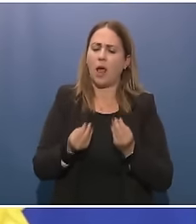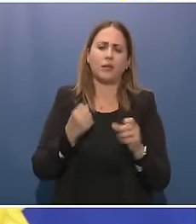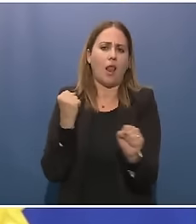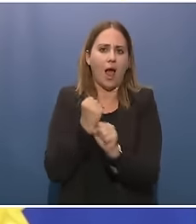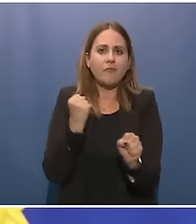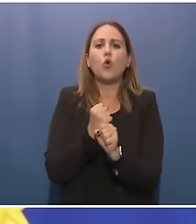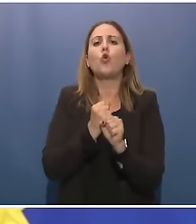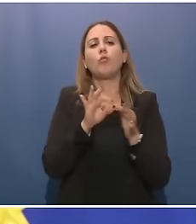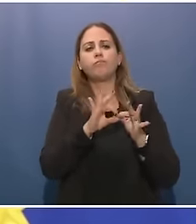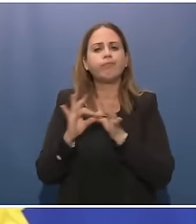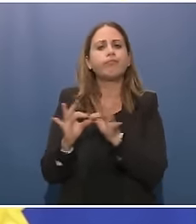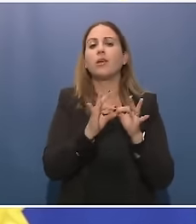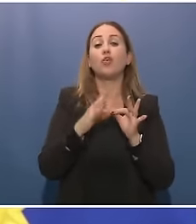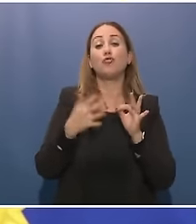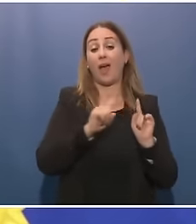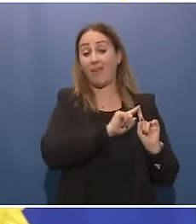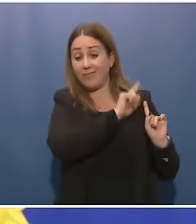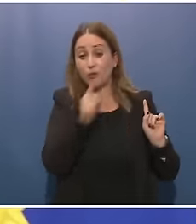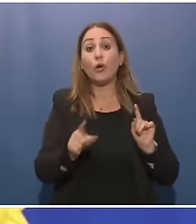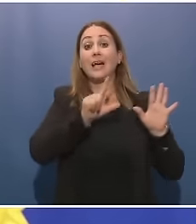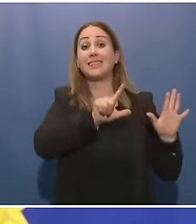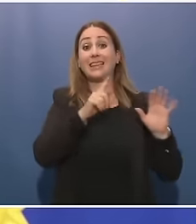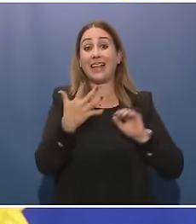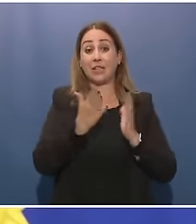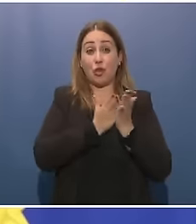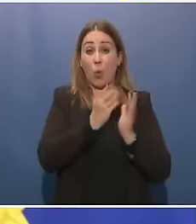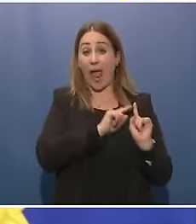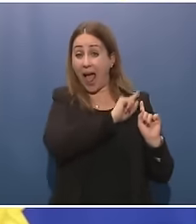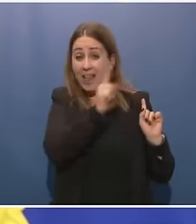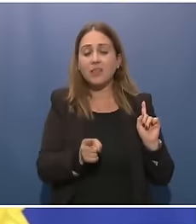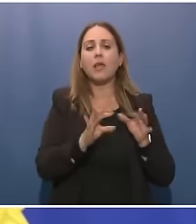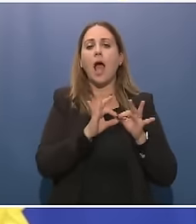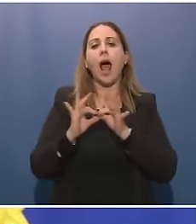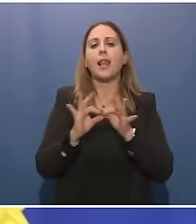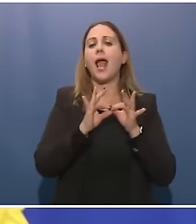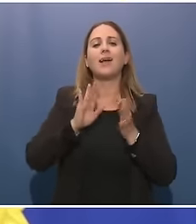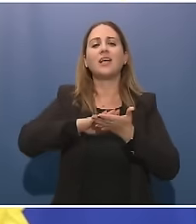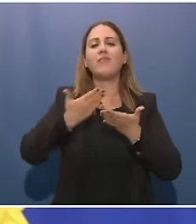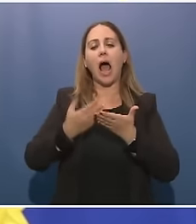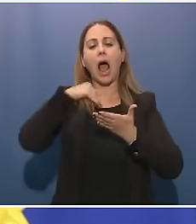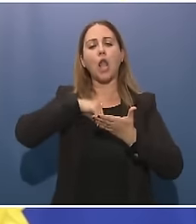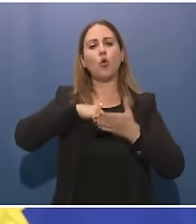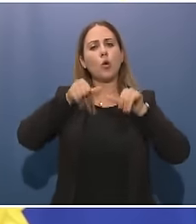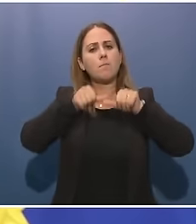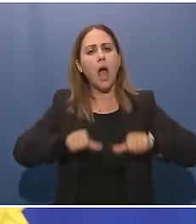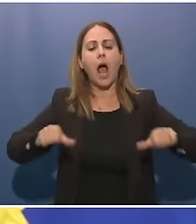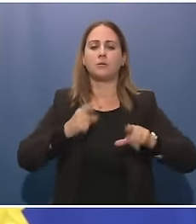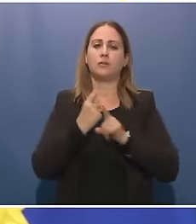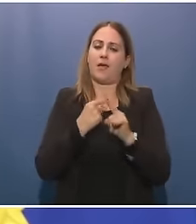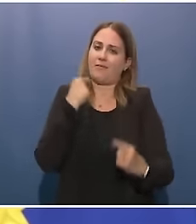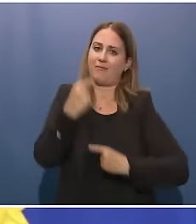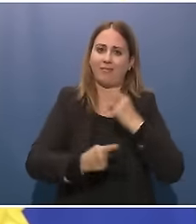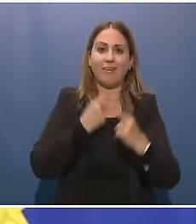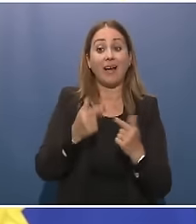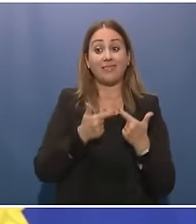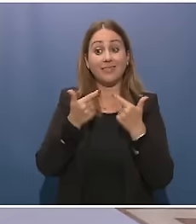guidano l'alleanza da 75 anni che in questi 75 anni hanno garantito ai nostri popoli pace e sicurezza. Quindi grazie